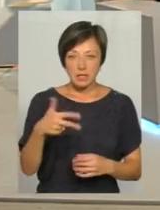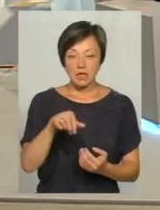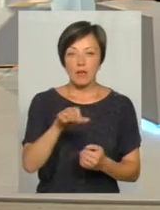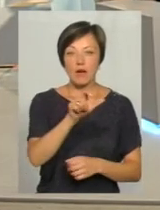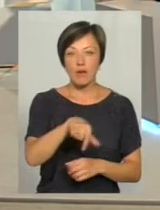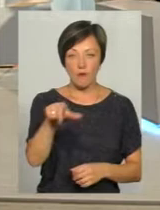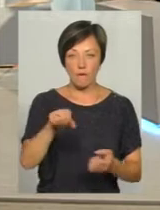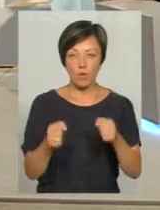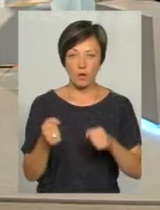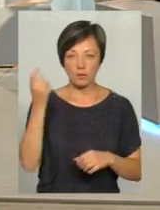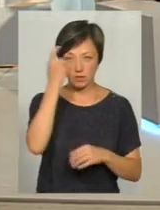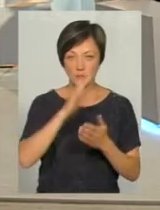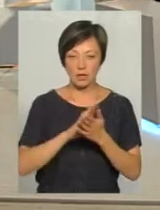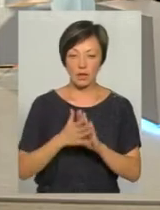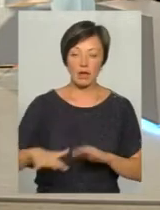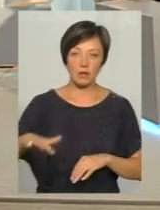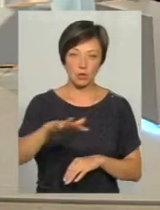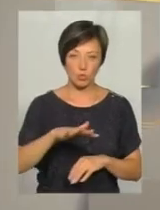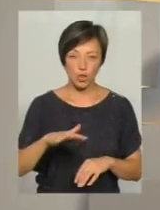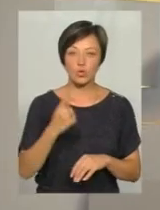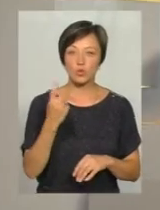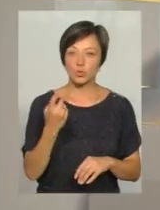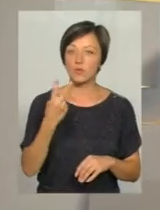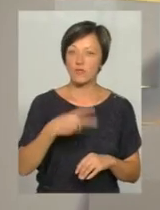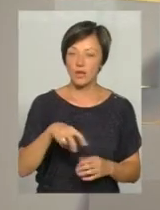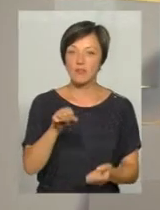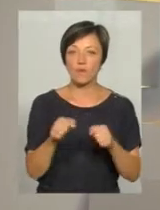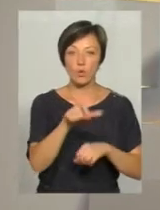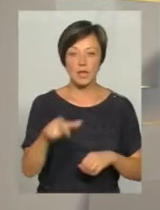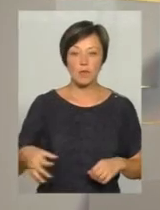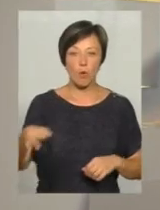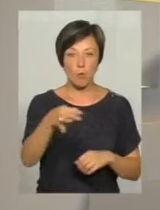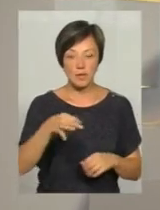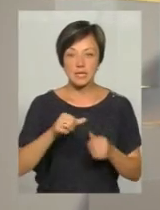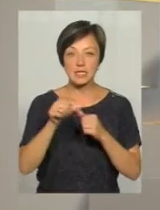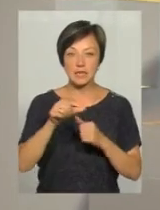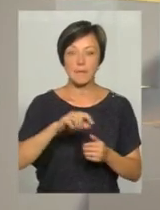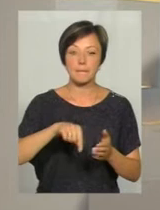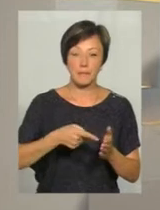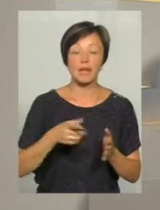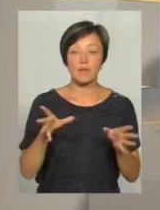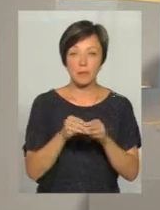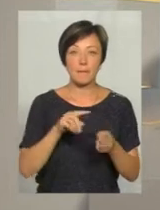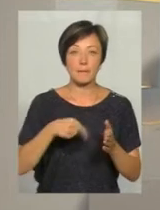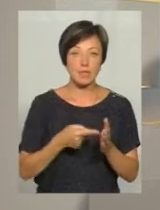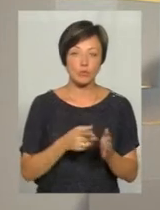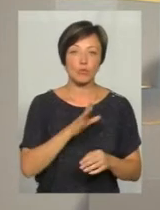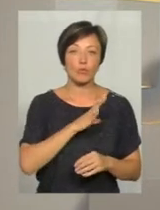алкогольного сп'яніння на території нашого обслуговування. Тобто 120 водіїв по області за місто тероретично було